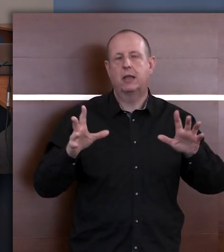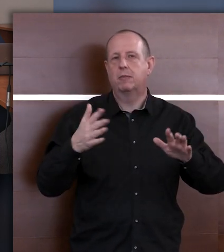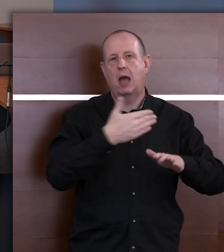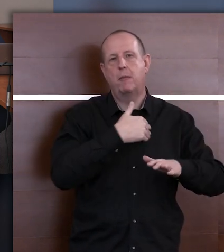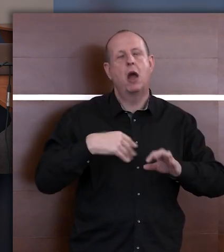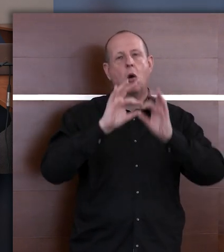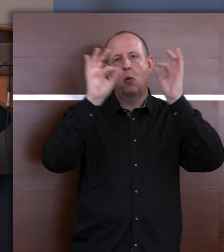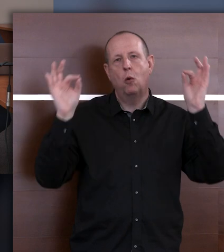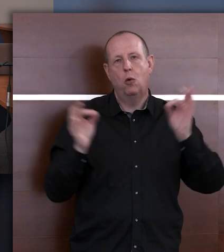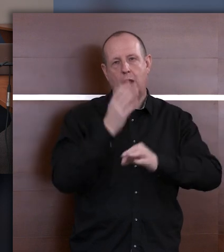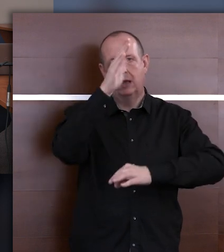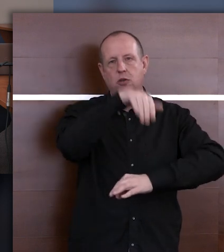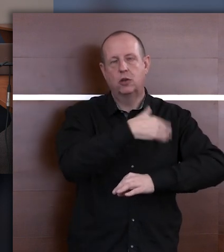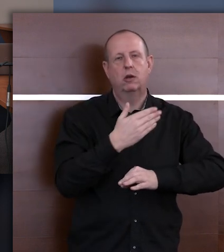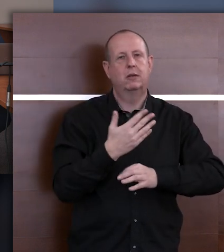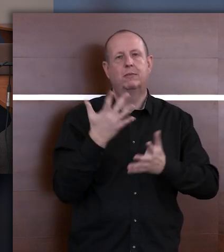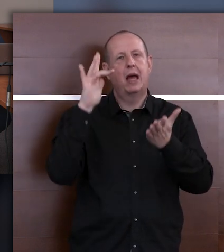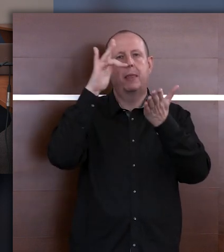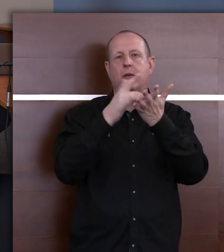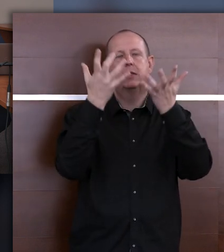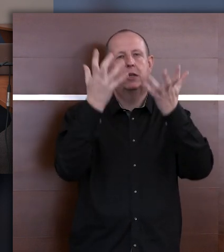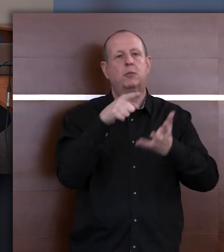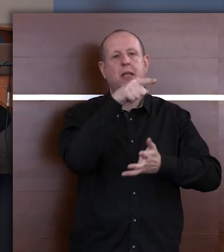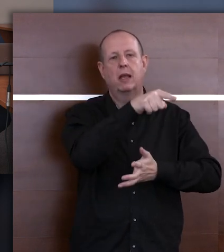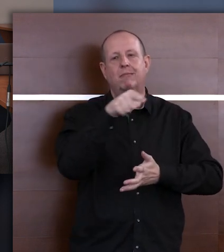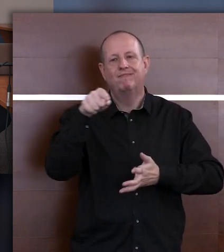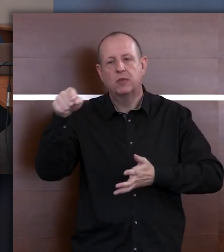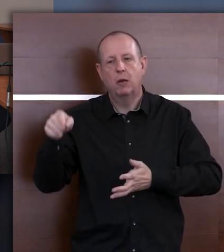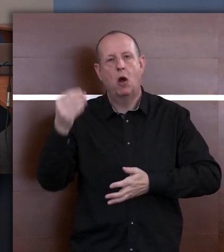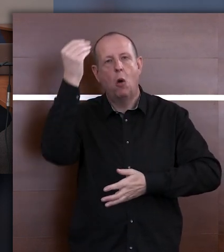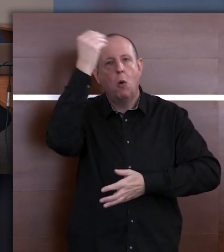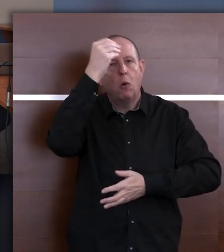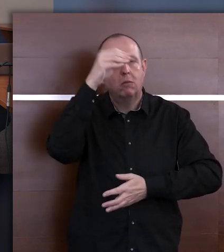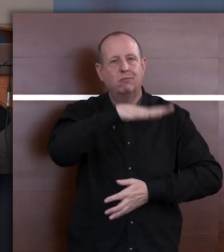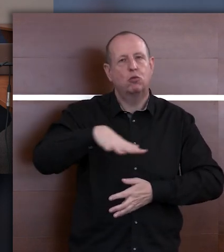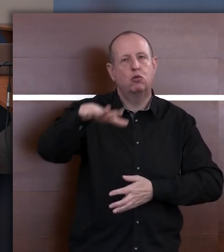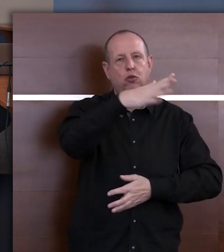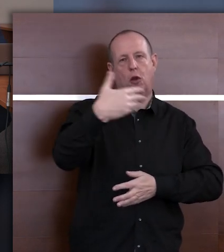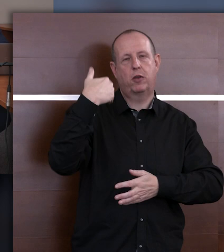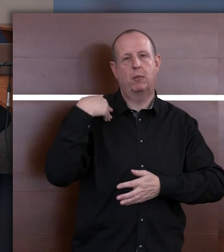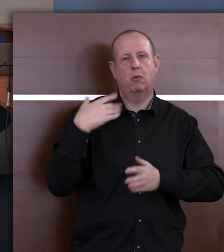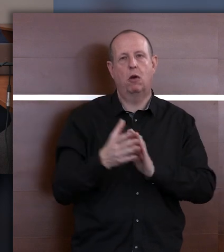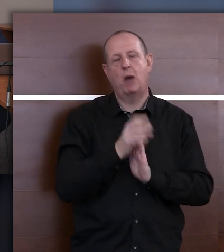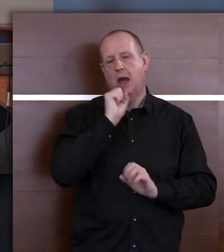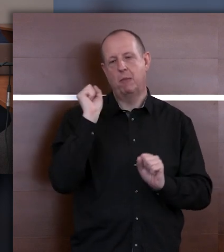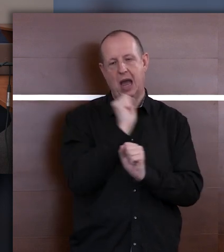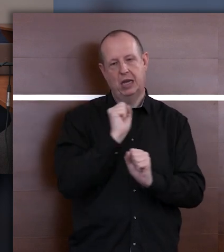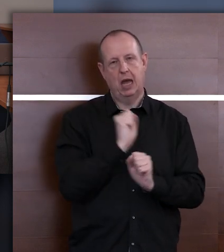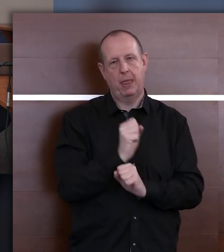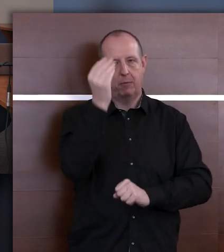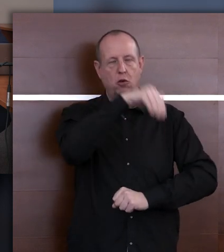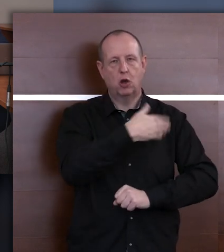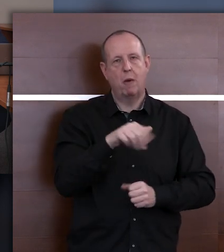szkół ogólnodostępnych trafić do tych, gdzie ci uczniowie faktycznie byli, gdzie była największa liczba tych uczniów. I w żadnej z tych szkół, z wyjątkiem